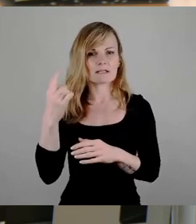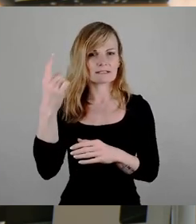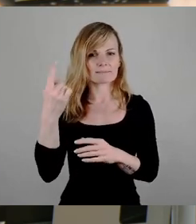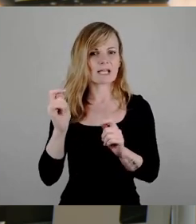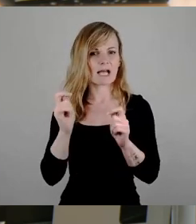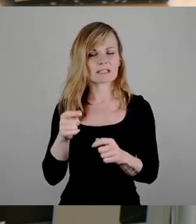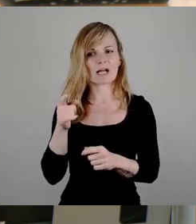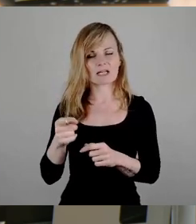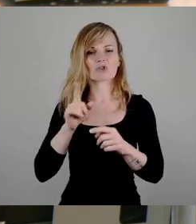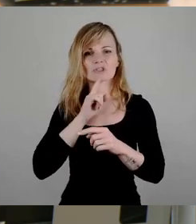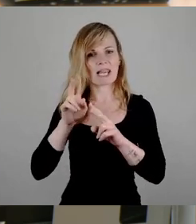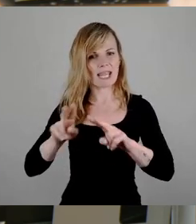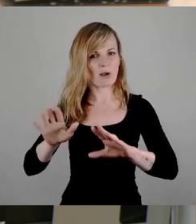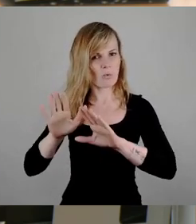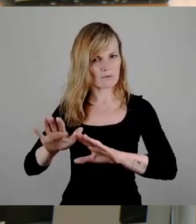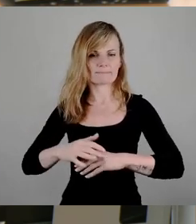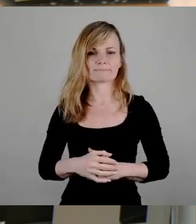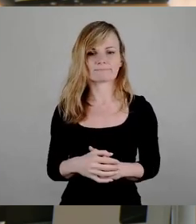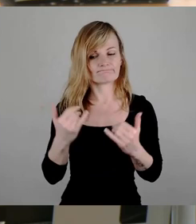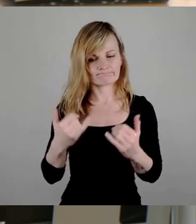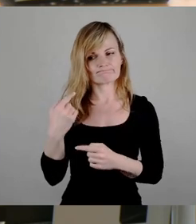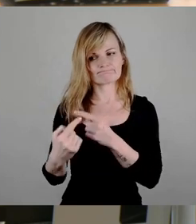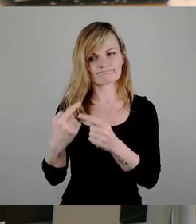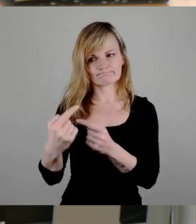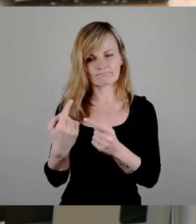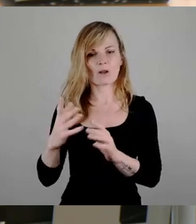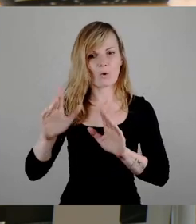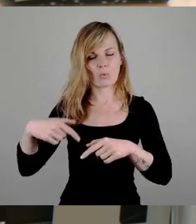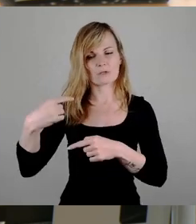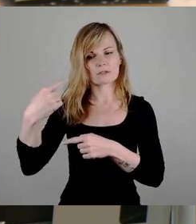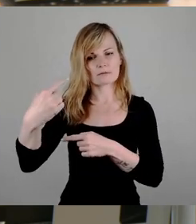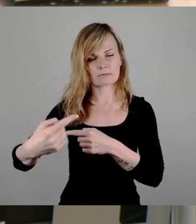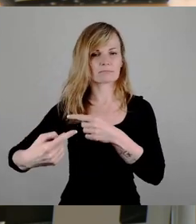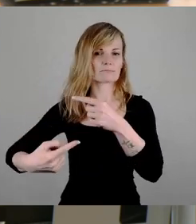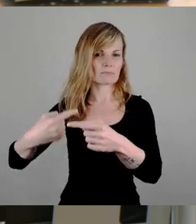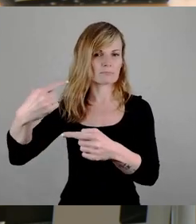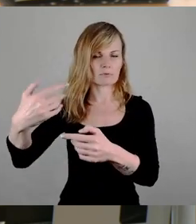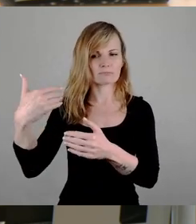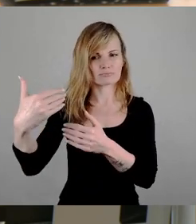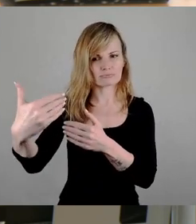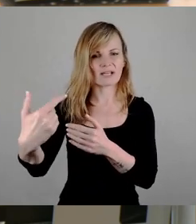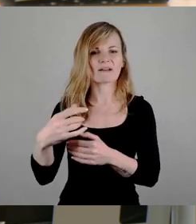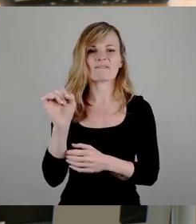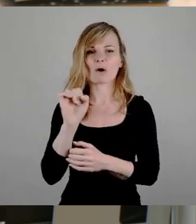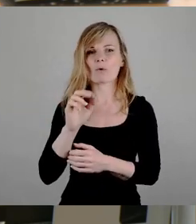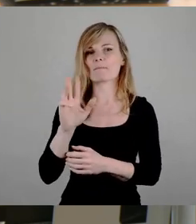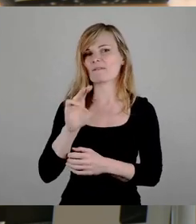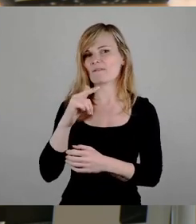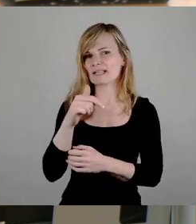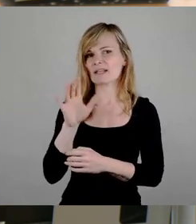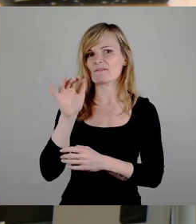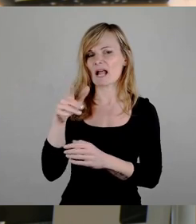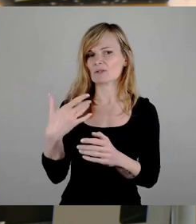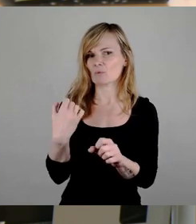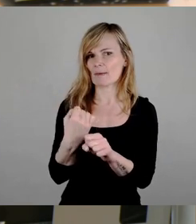Und da ist jetzt ein längerer Prozess in Gang gekommen. Warum hat Vattenfall das getan? Nun, sie